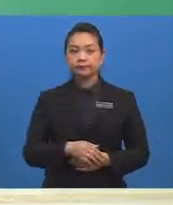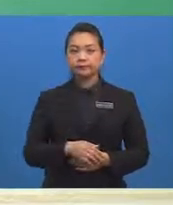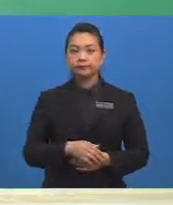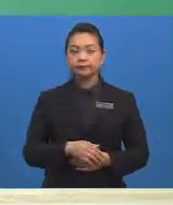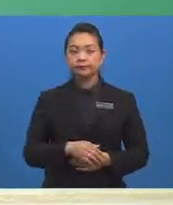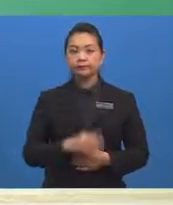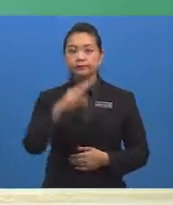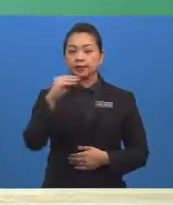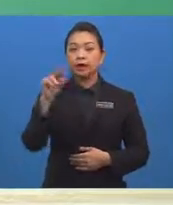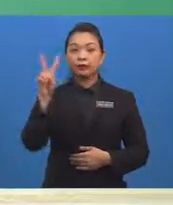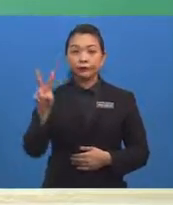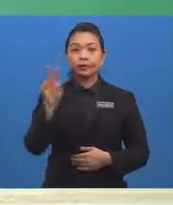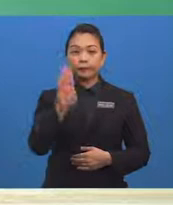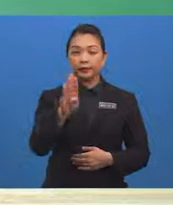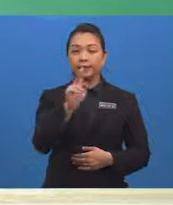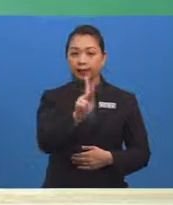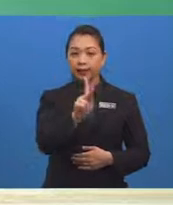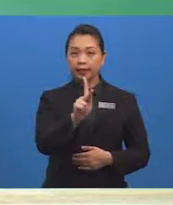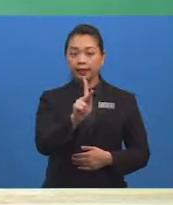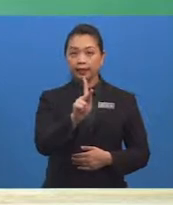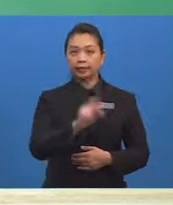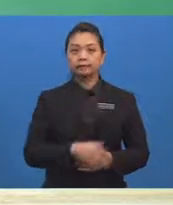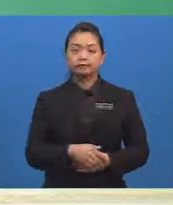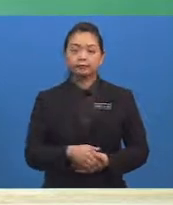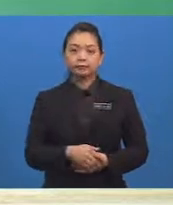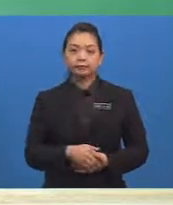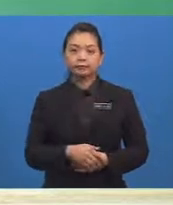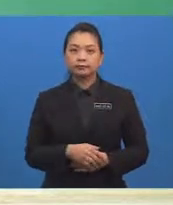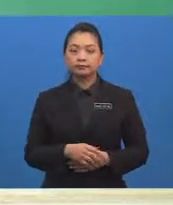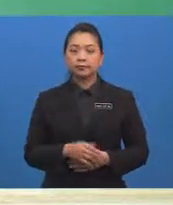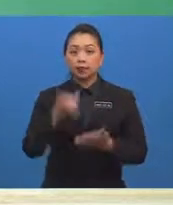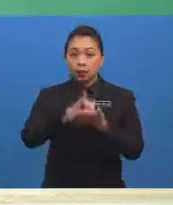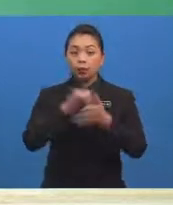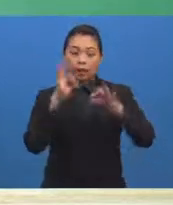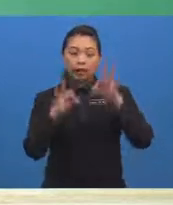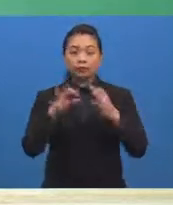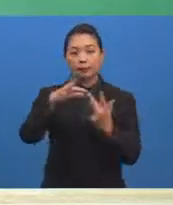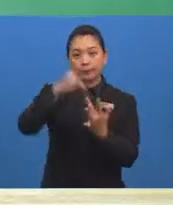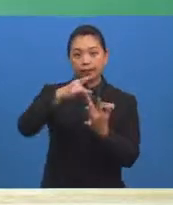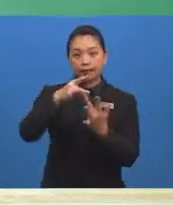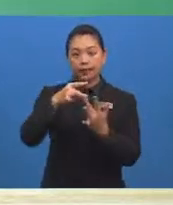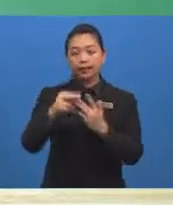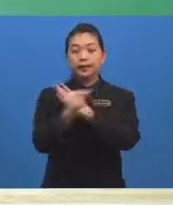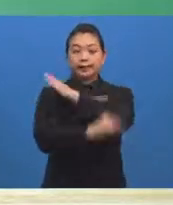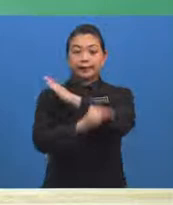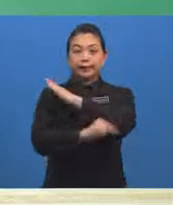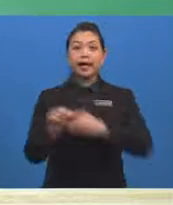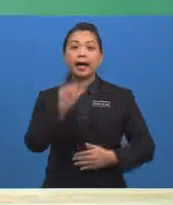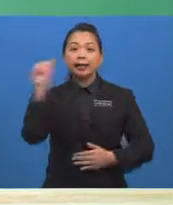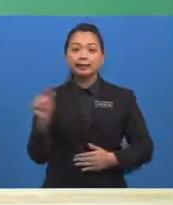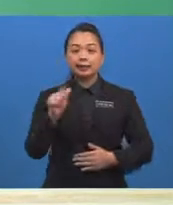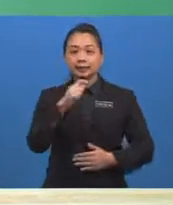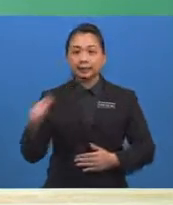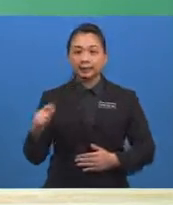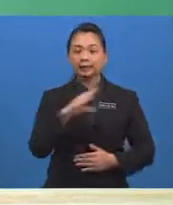dan K Sekiranya Damia memilih negara Asia Tenggara atau tempoh percutian